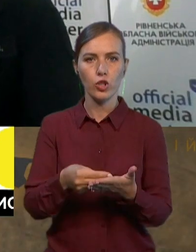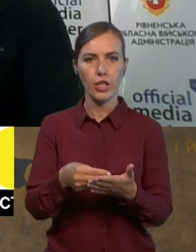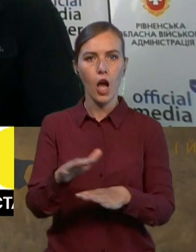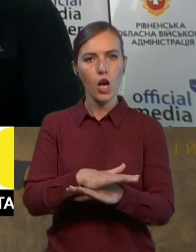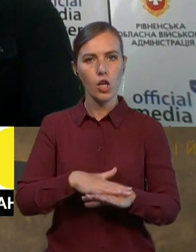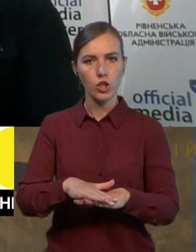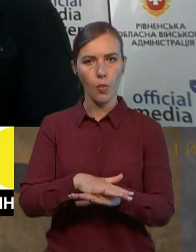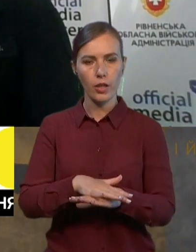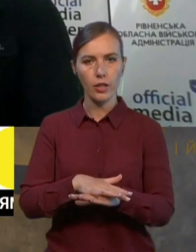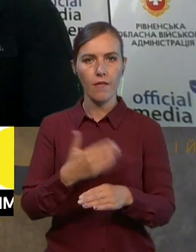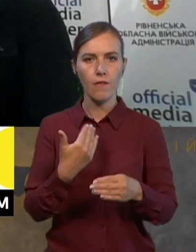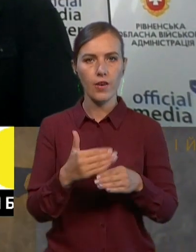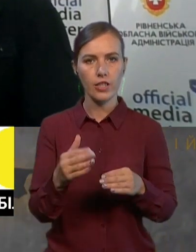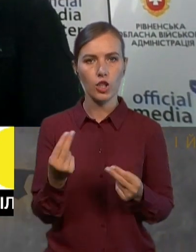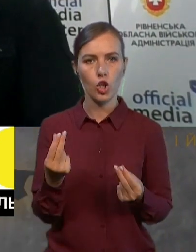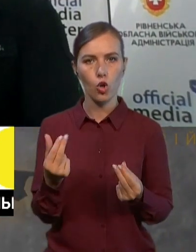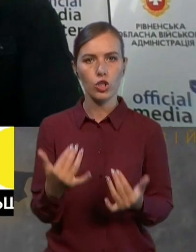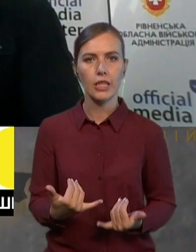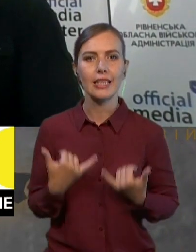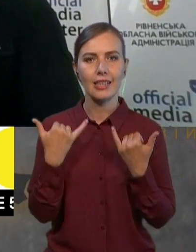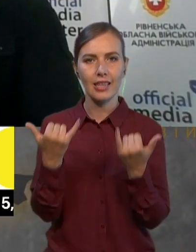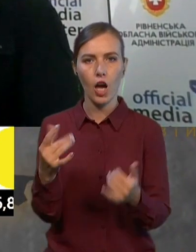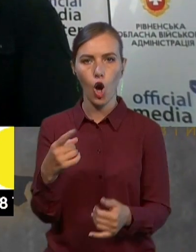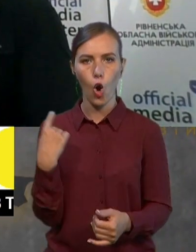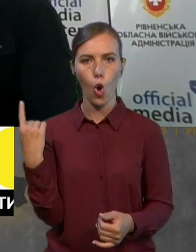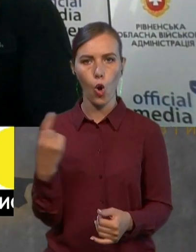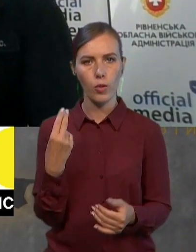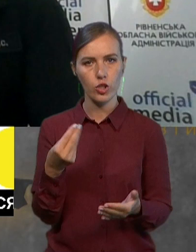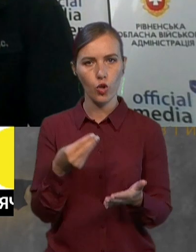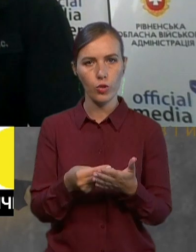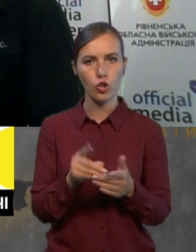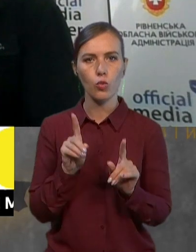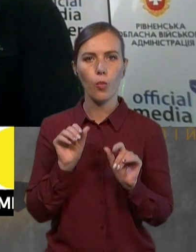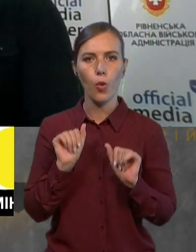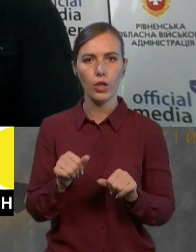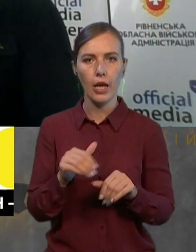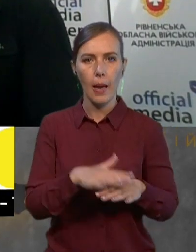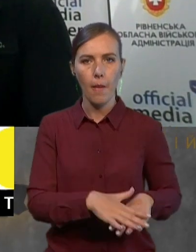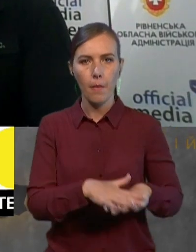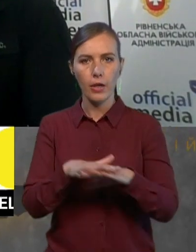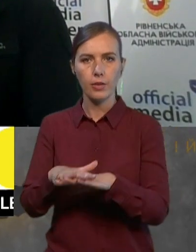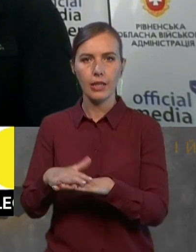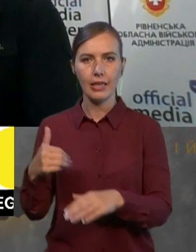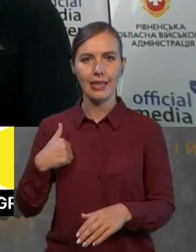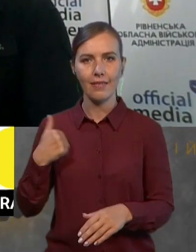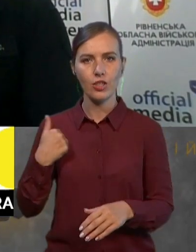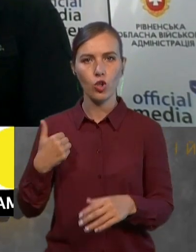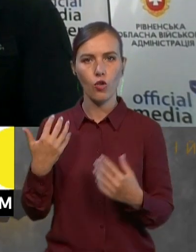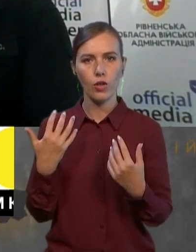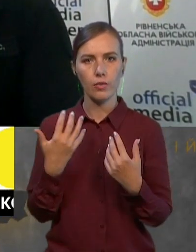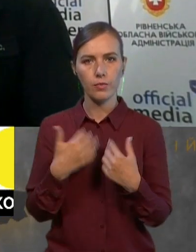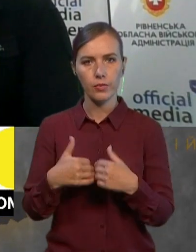Громади виділили кошти для обласного бюджету, щоб ми могли перенаправити їх на військові організми і